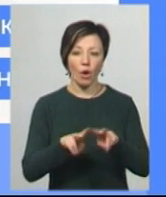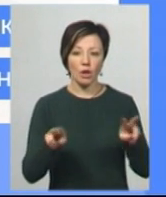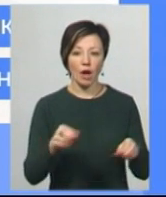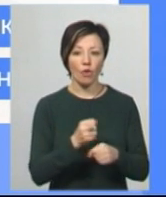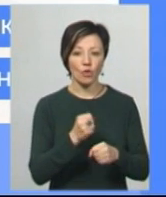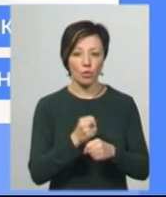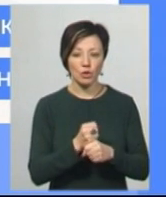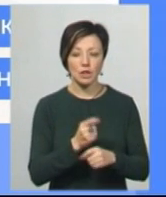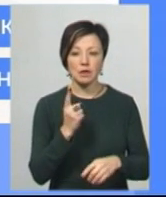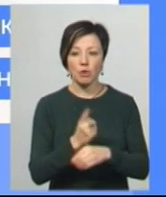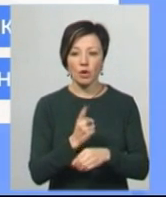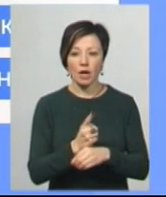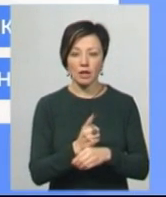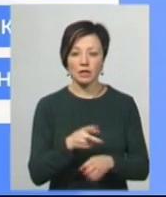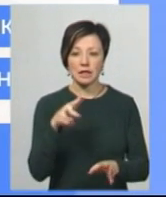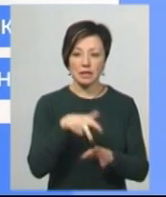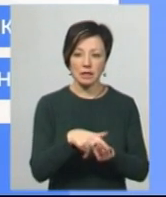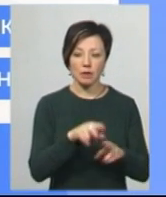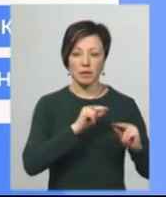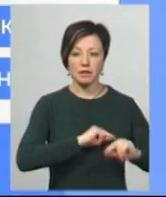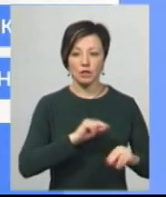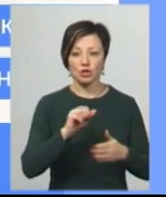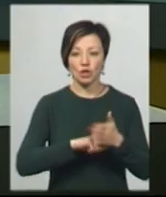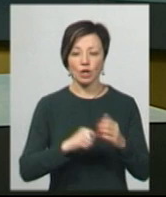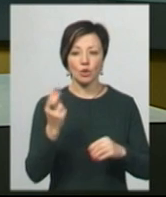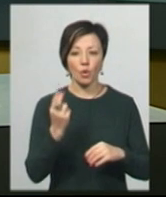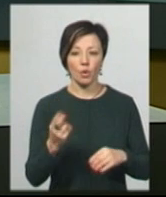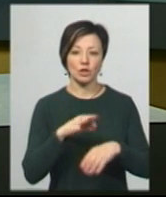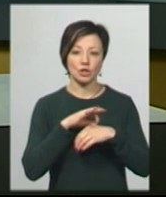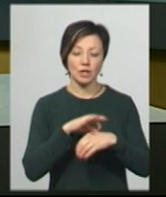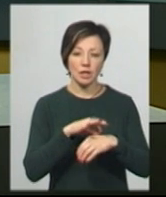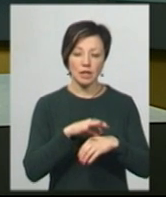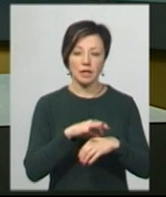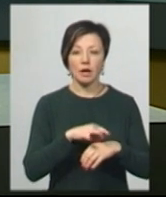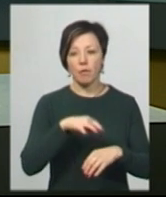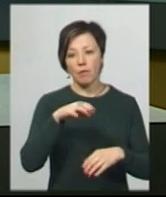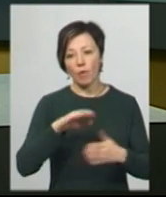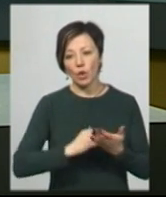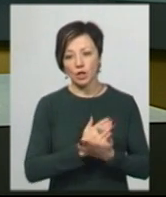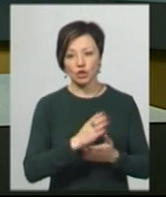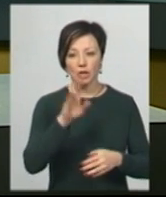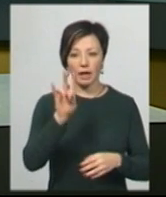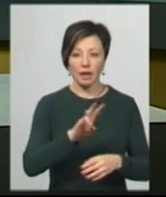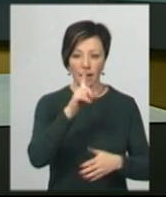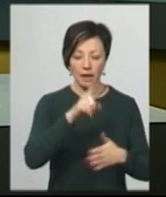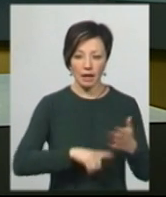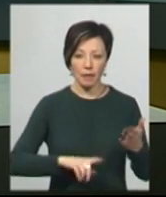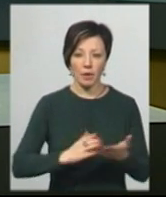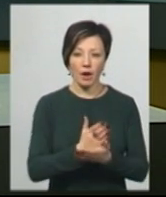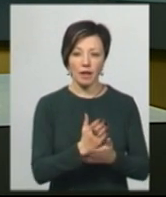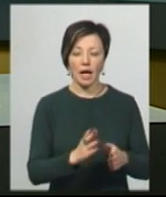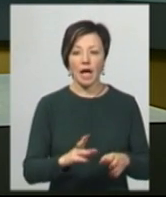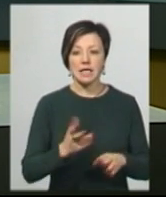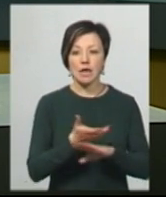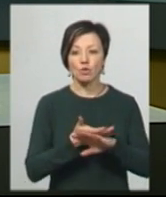роботу. Забороняється чинити тиск на працівників через колір шкіри, політичні та релігійні переконання, сексуальну орієнтацію